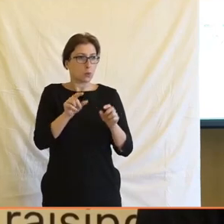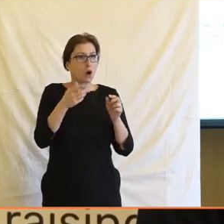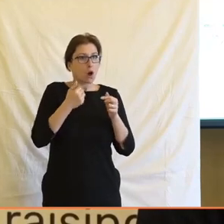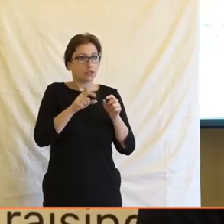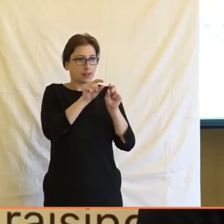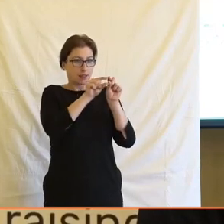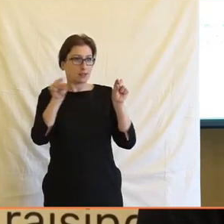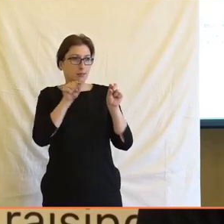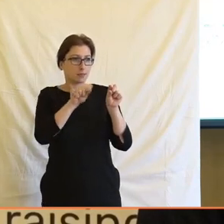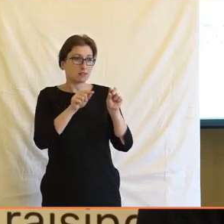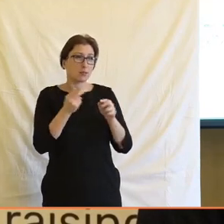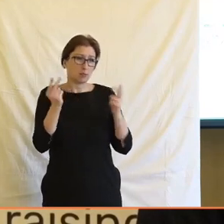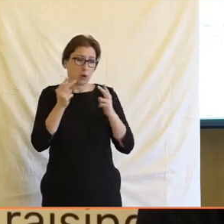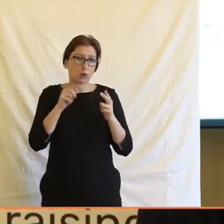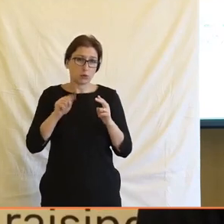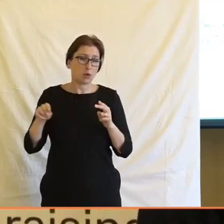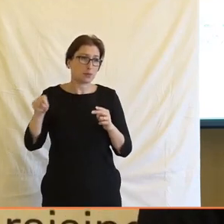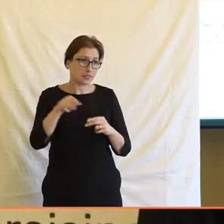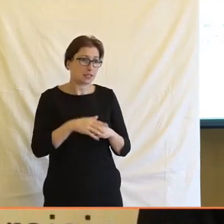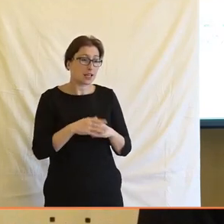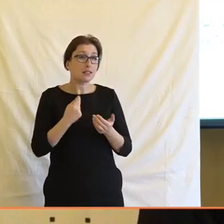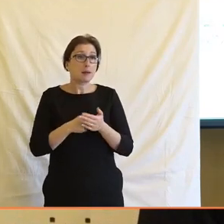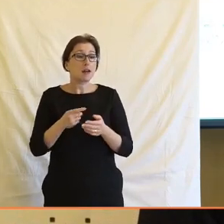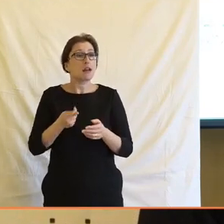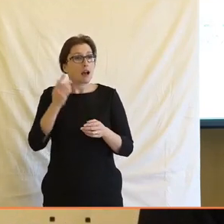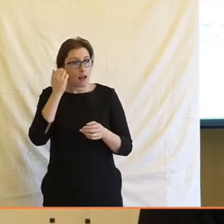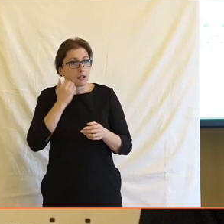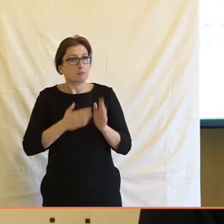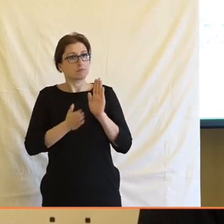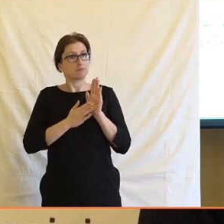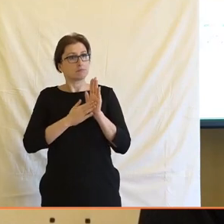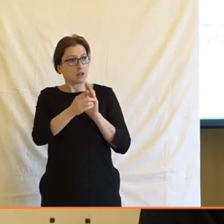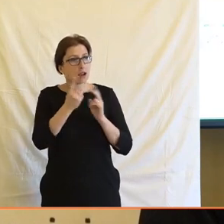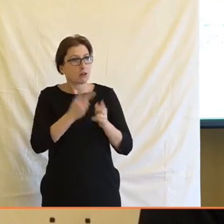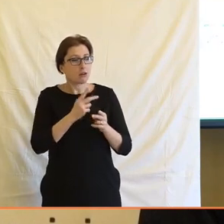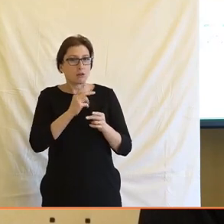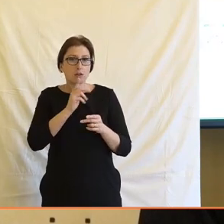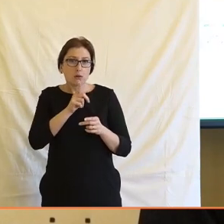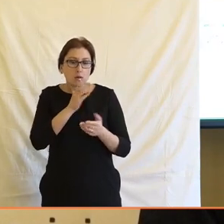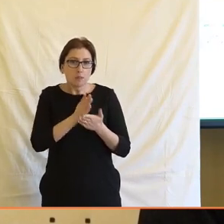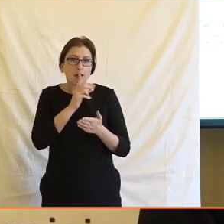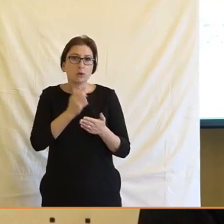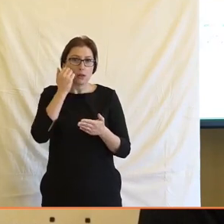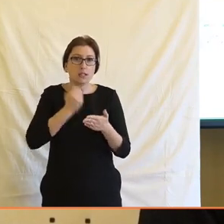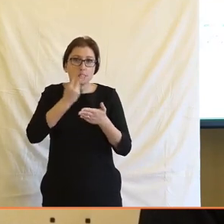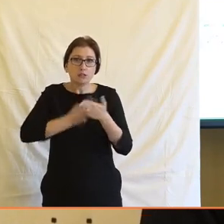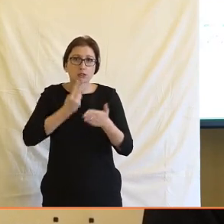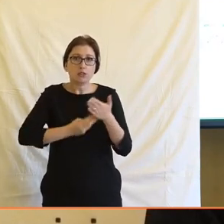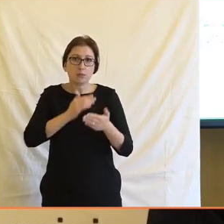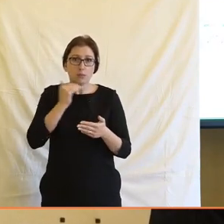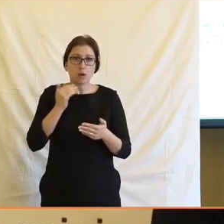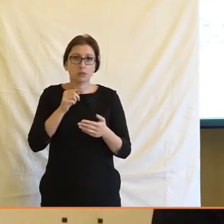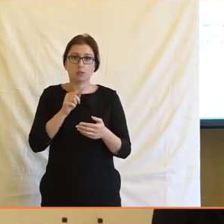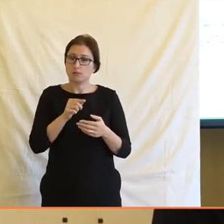ten trend a funguje to velmi podobně. A všichni tleskají, když je vysoká čtenost, protože se předpokládá, že vysoká čtenost bude